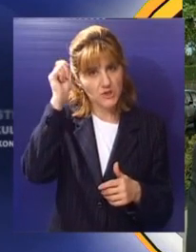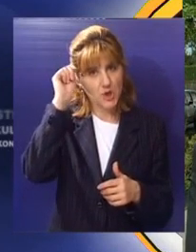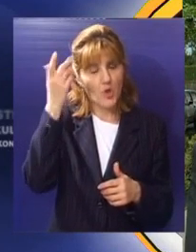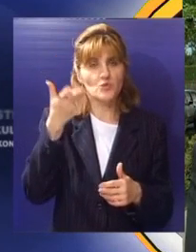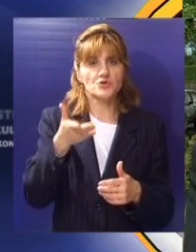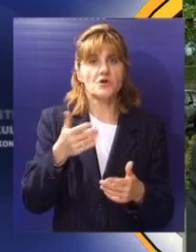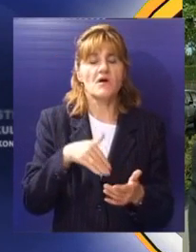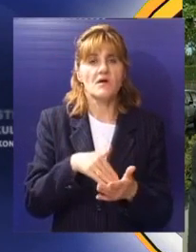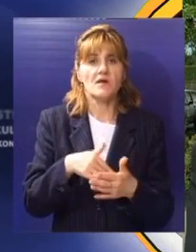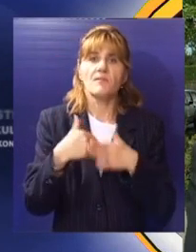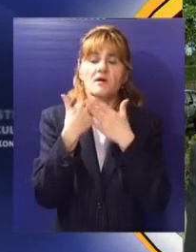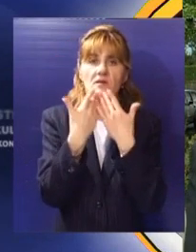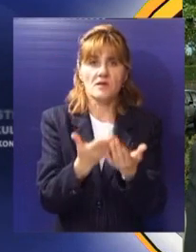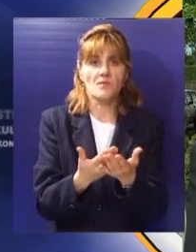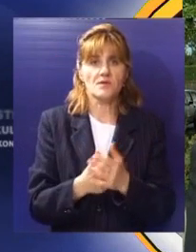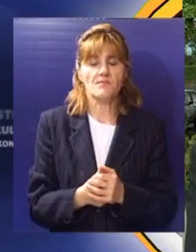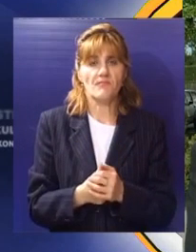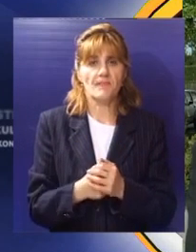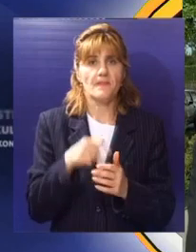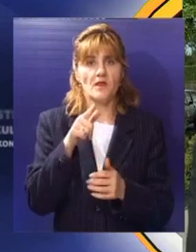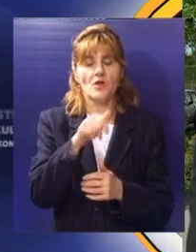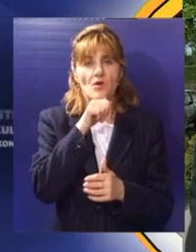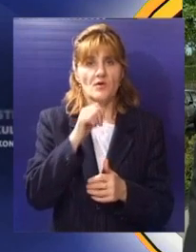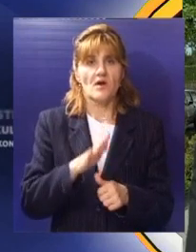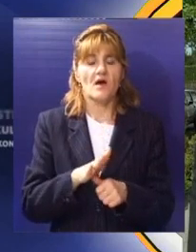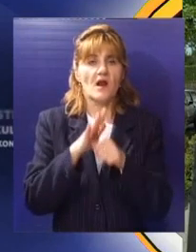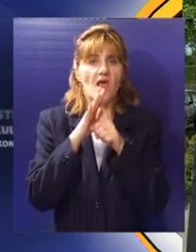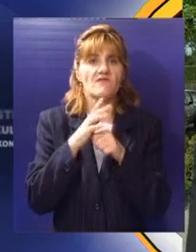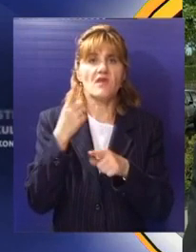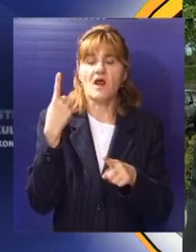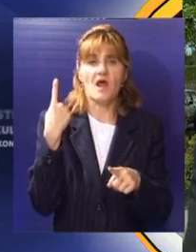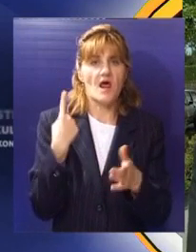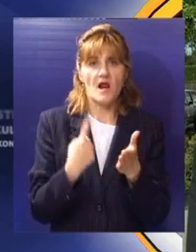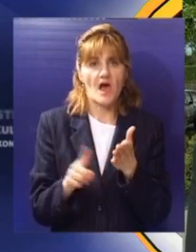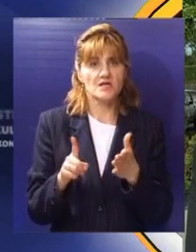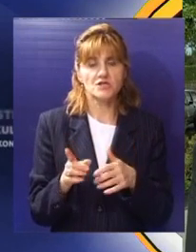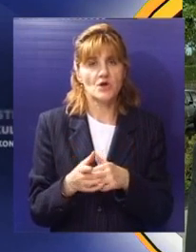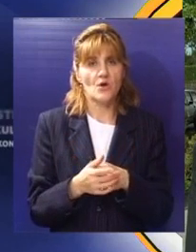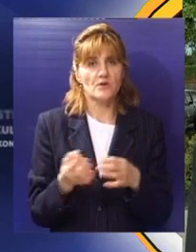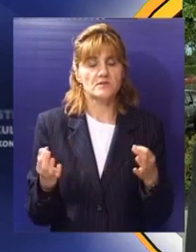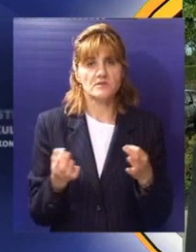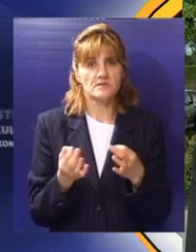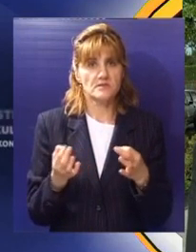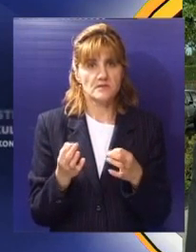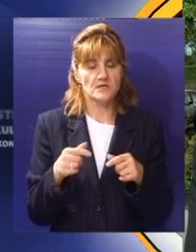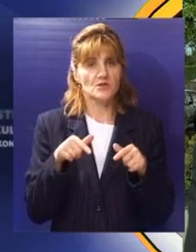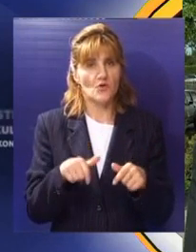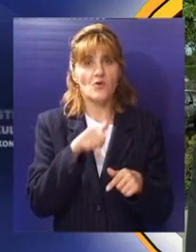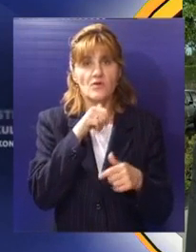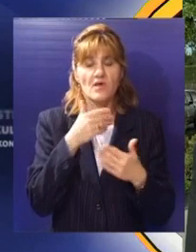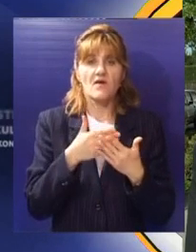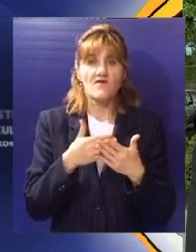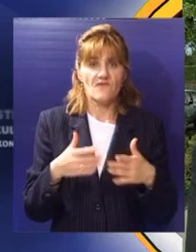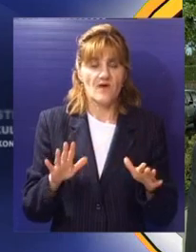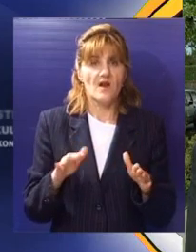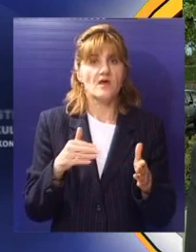ta nagrada bude tu uručna. To je jedan od glavnih razloga inače aktivnosti tih Goranskih začarstva i stonove je